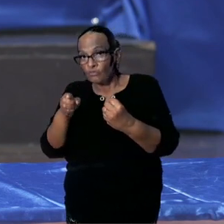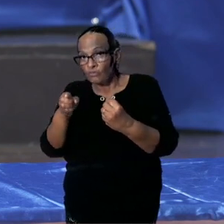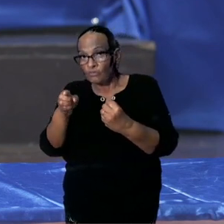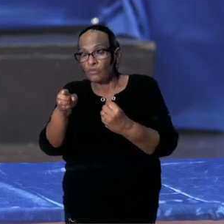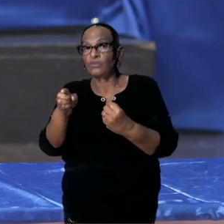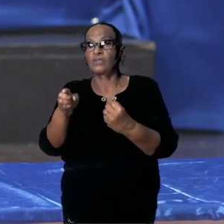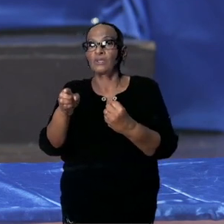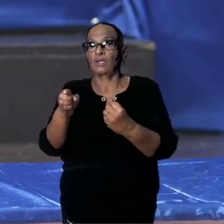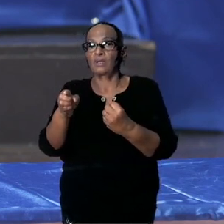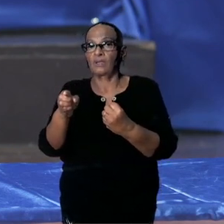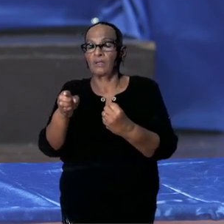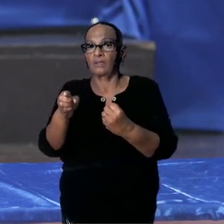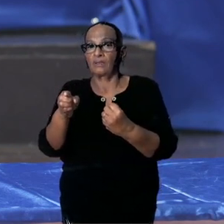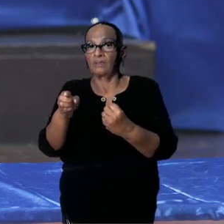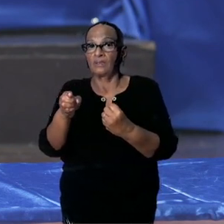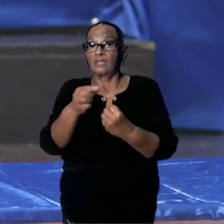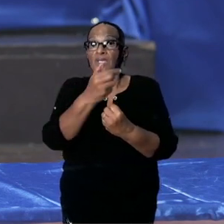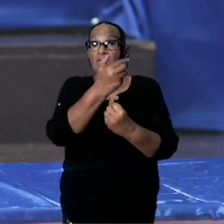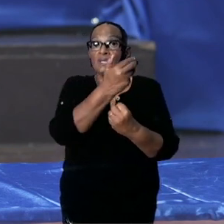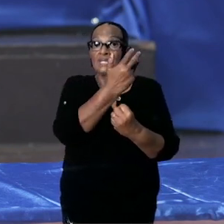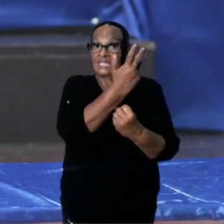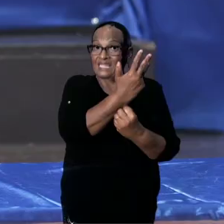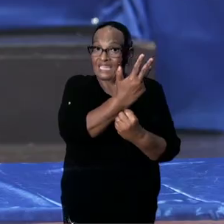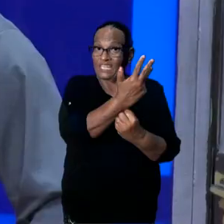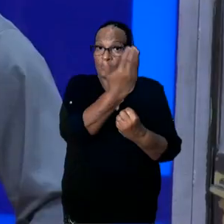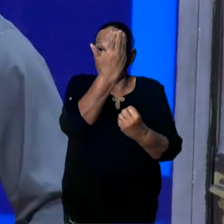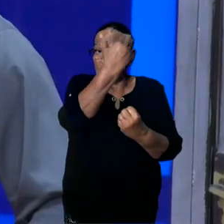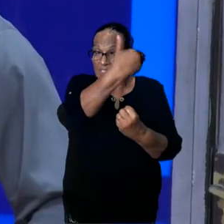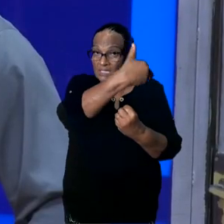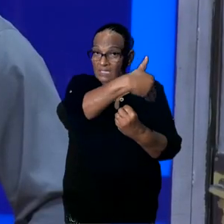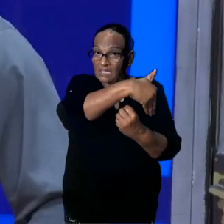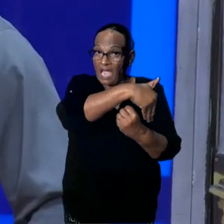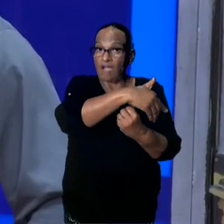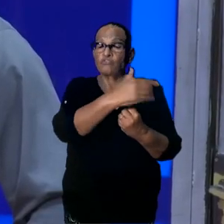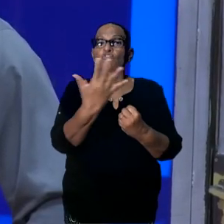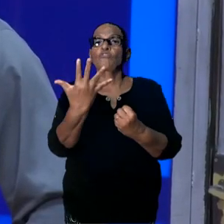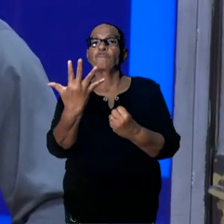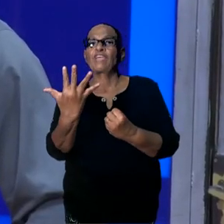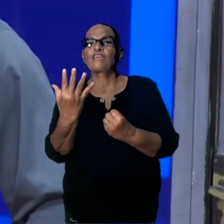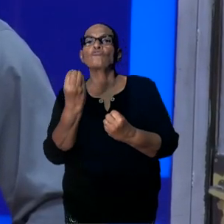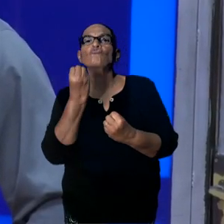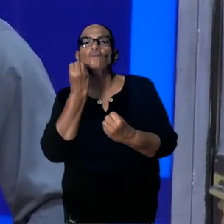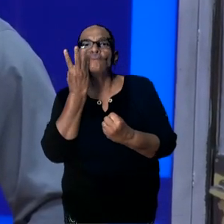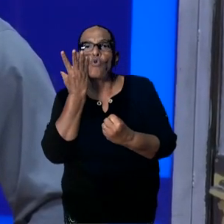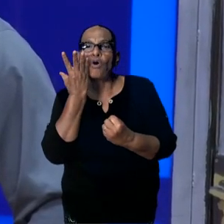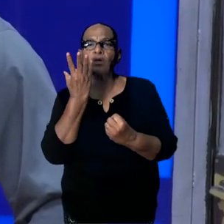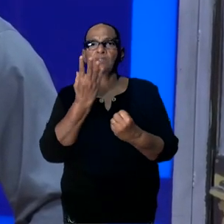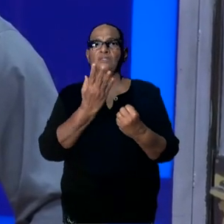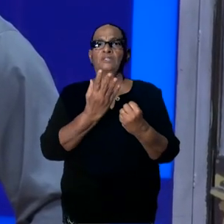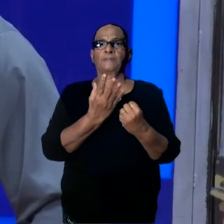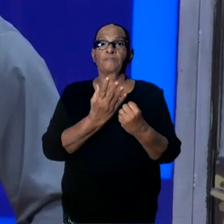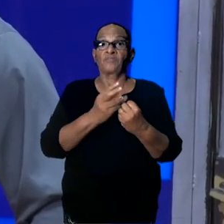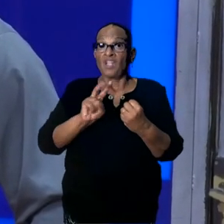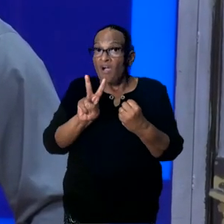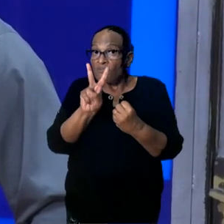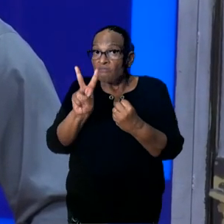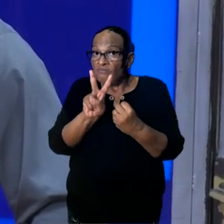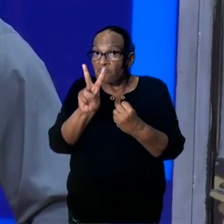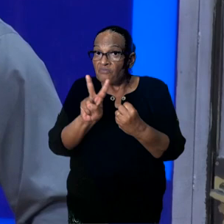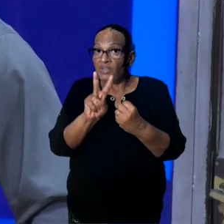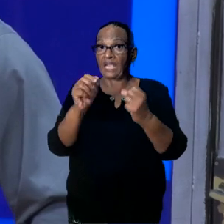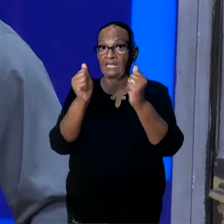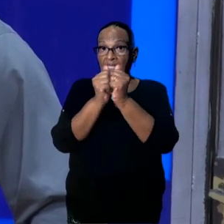van 9 uur in de avond tot 5 uur in de ochtend. En op de vrijdag,